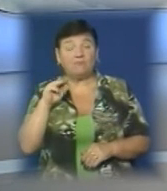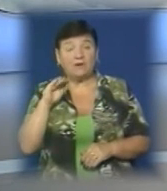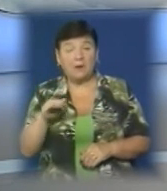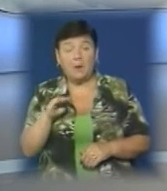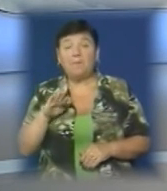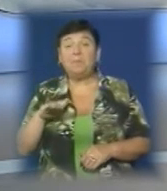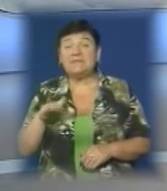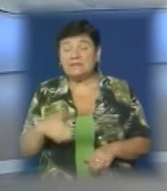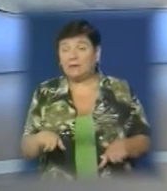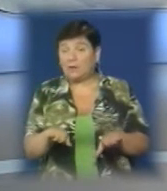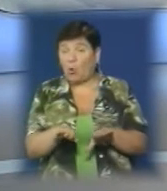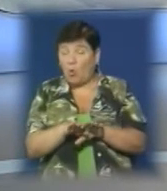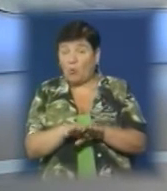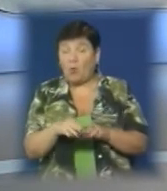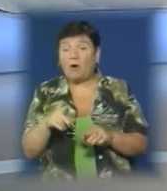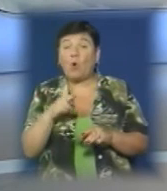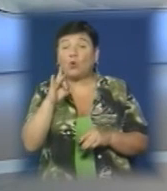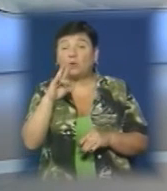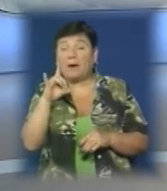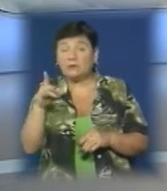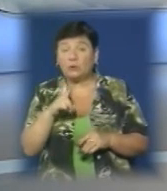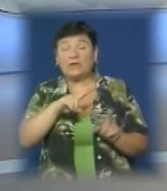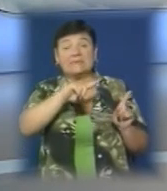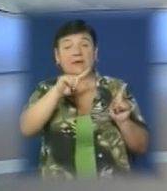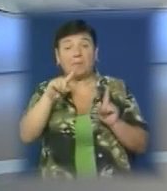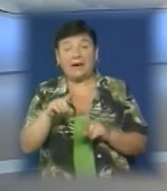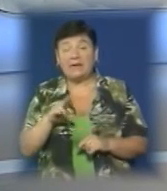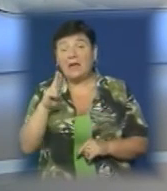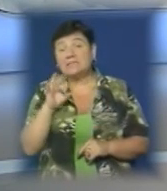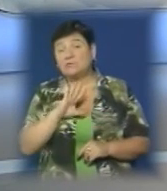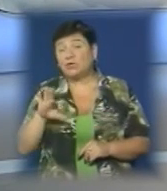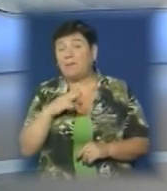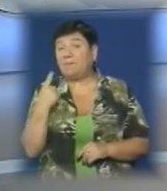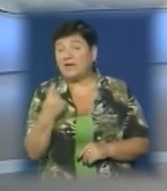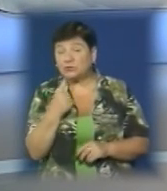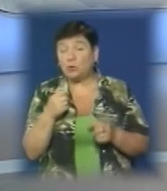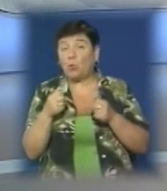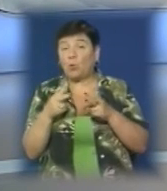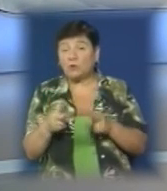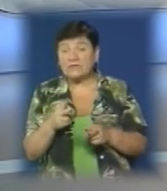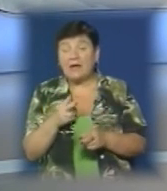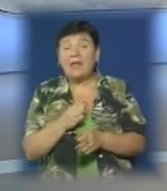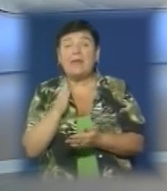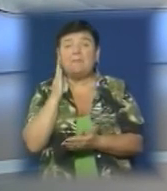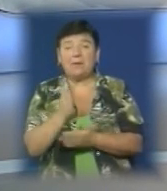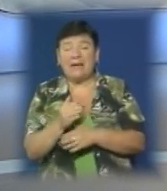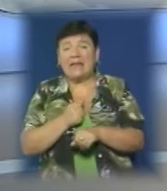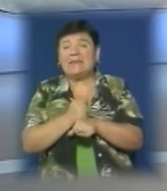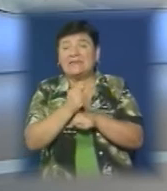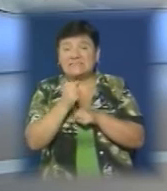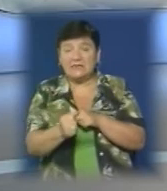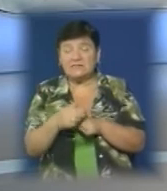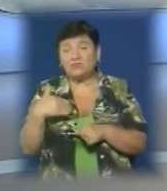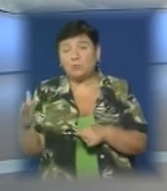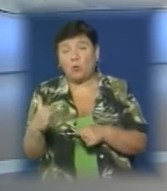жорсткого курсу на мінімізацію контрабанди на Закарпатті це вже не перший випадок погроз і прямого насильства щодо прикордонників